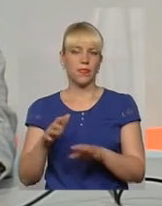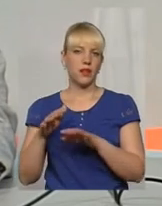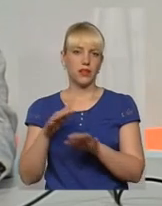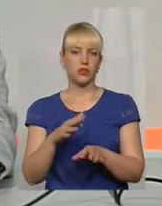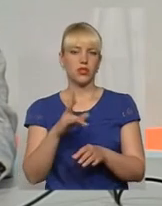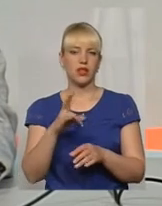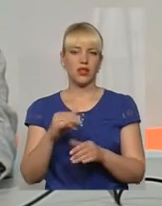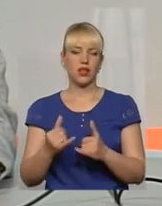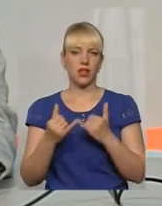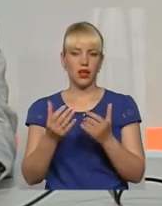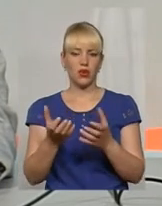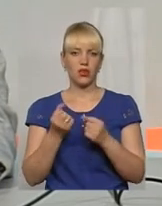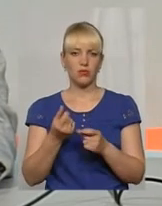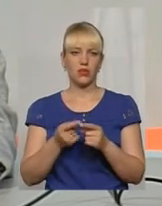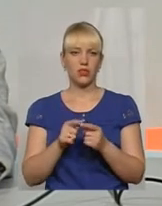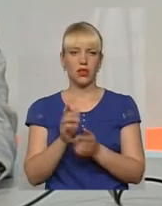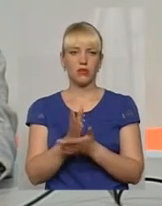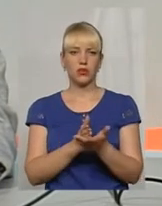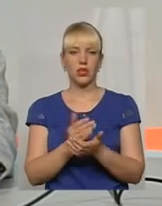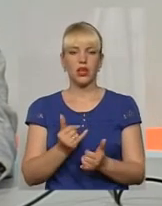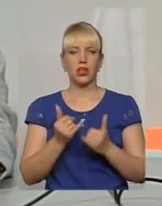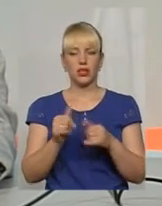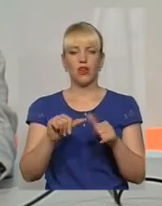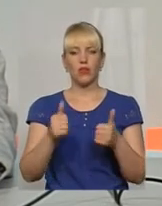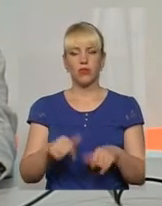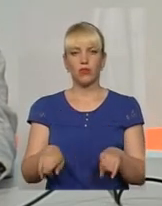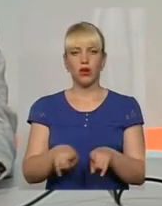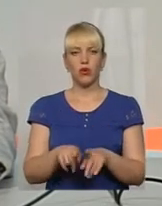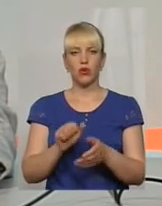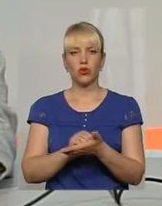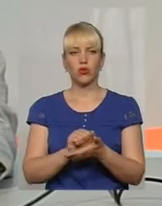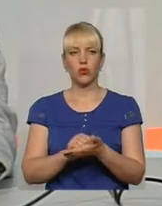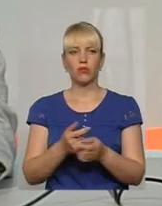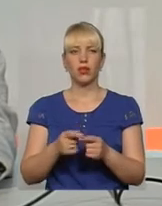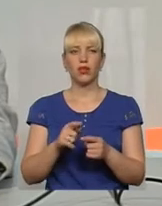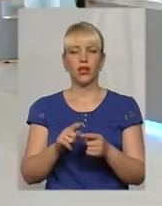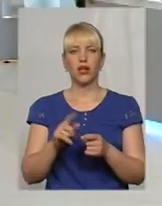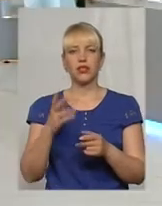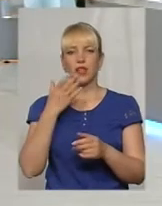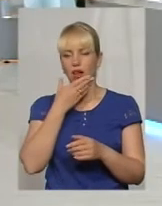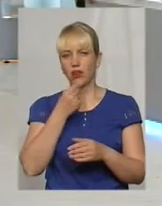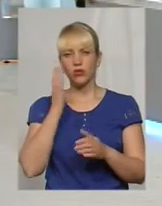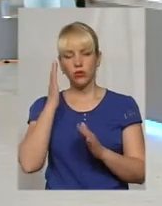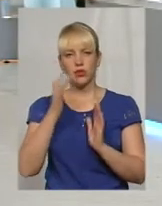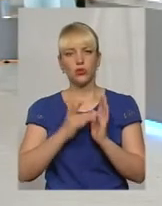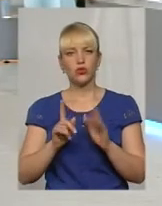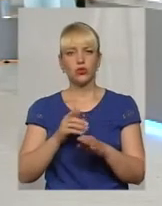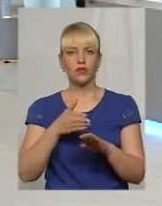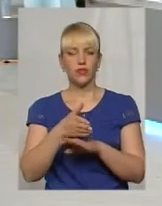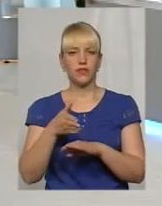отримання цієї послуги, для оформлення такого документа. Я думаю, що з гарною метою, все ж таки, відвідати,